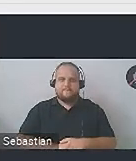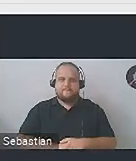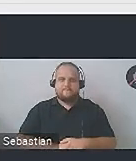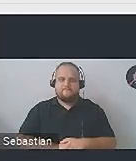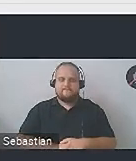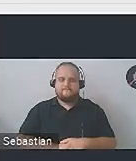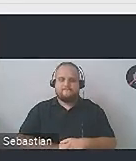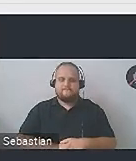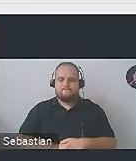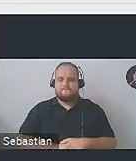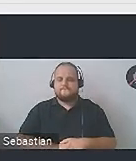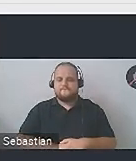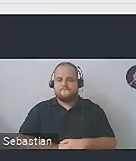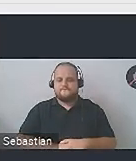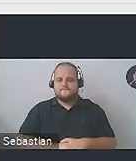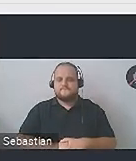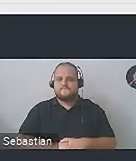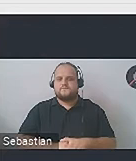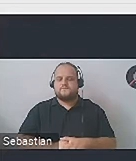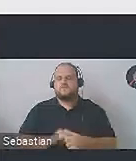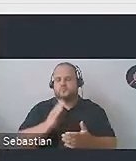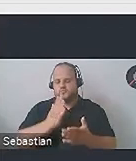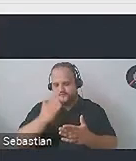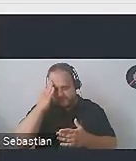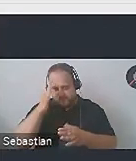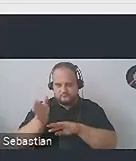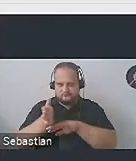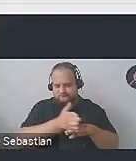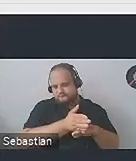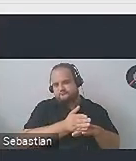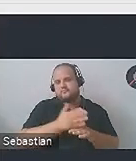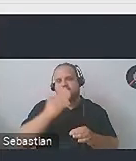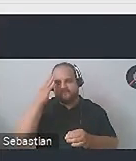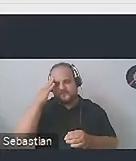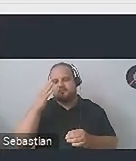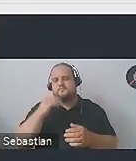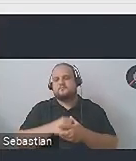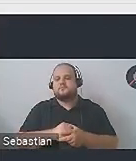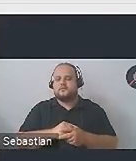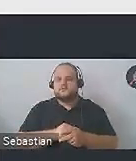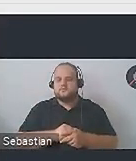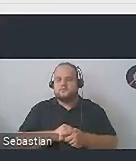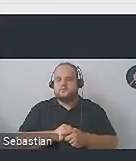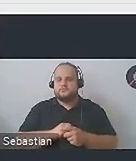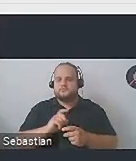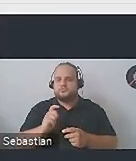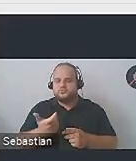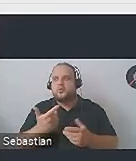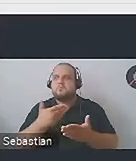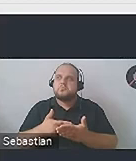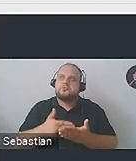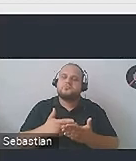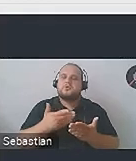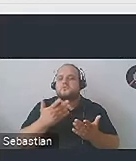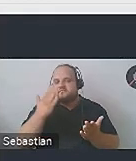No więc tak. Już wiemy, czym są technologie asystujące. Rozumiemy, co i po co jest